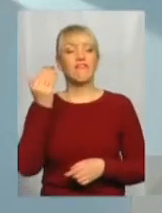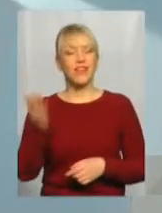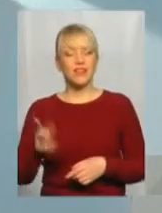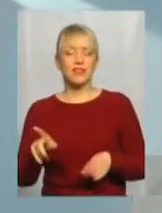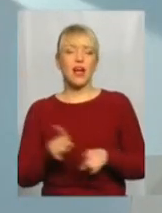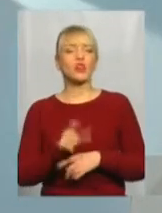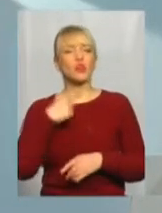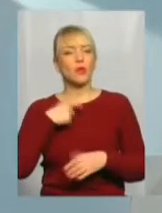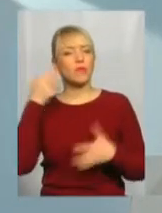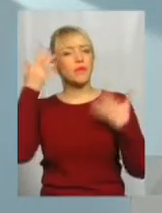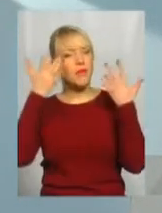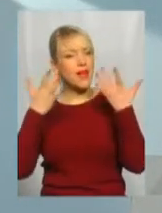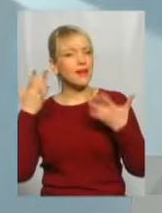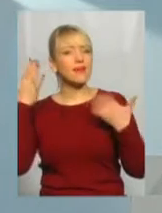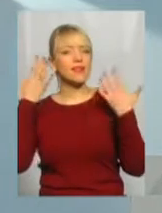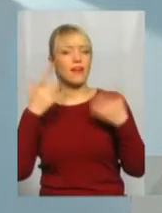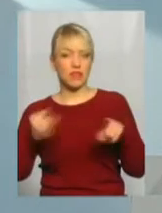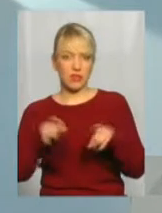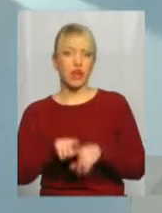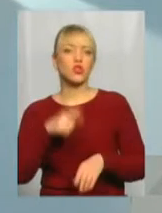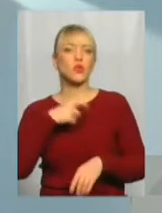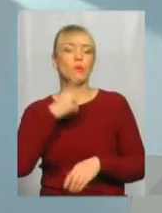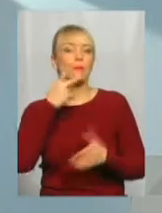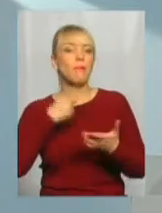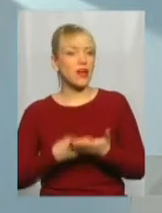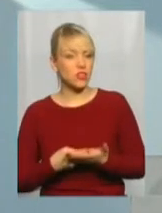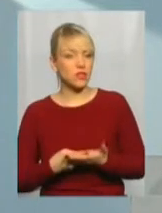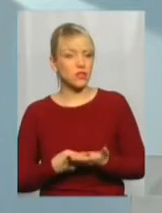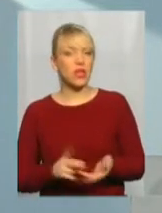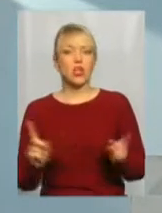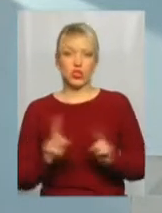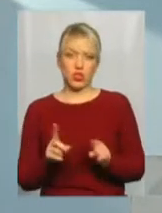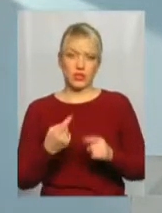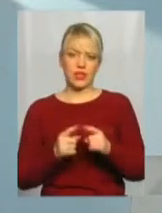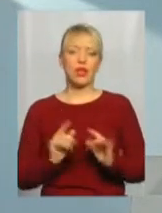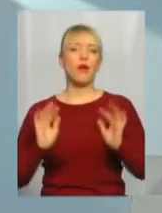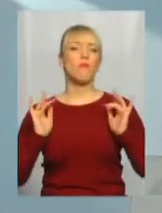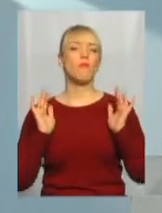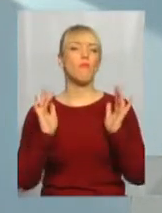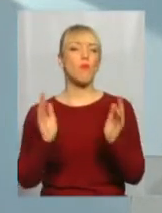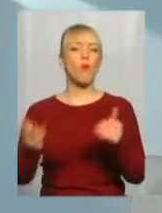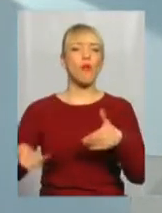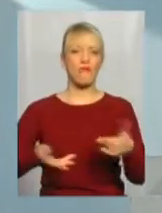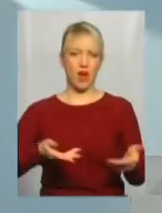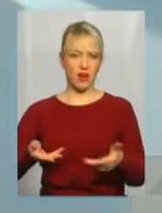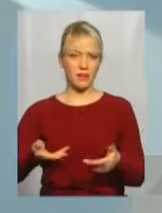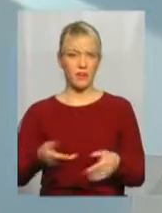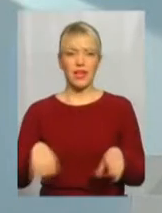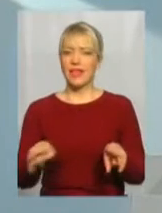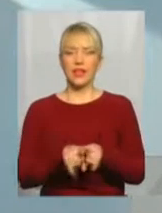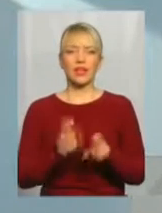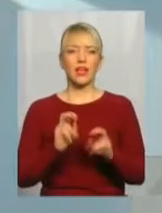собі мріяв і так він собі бачив. Такий, що це бульвар. Але не такий